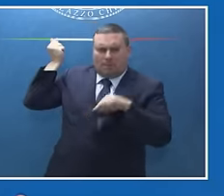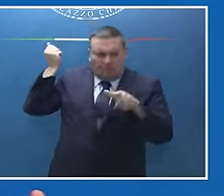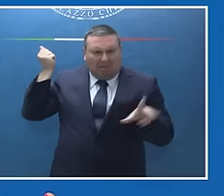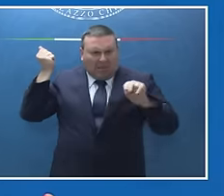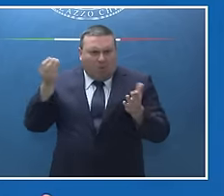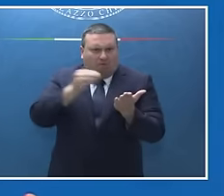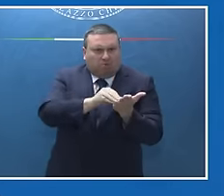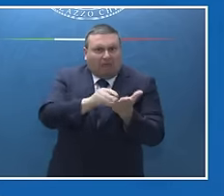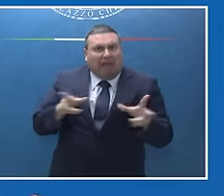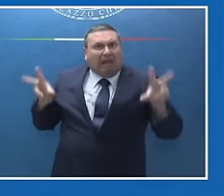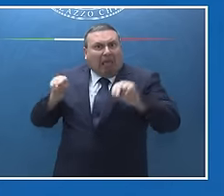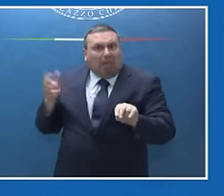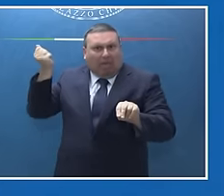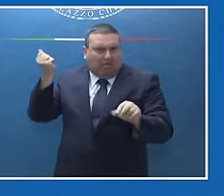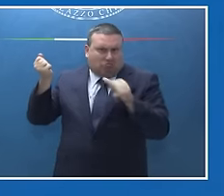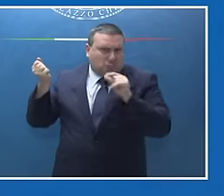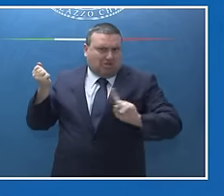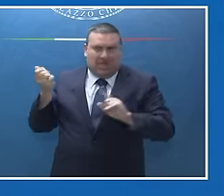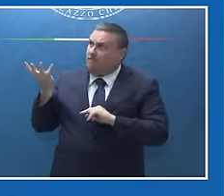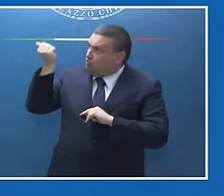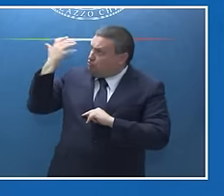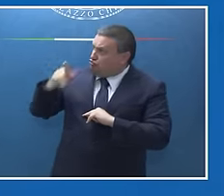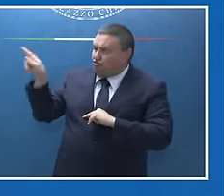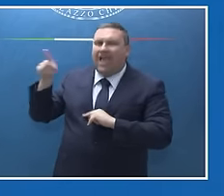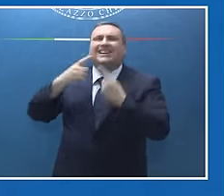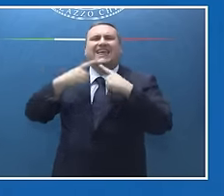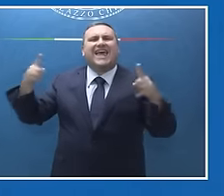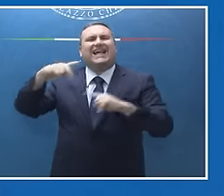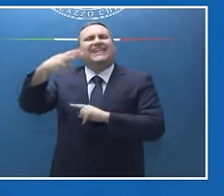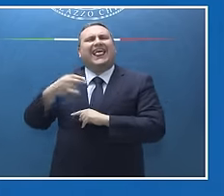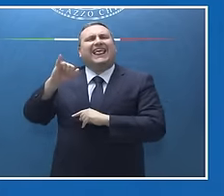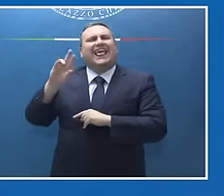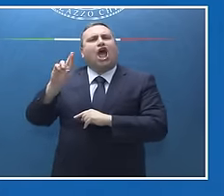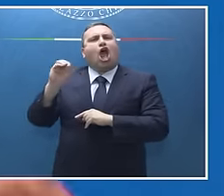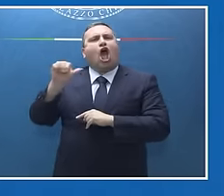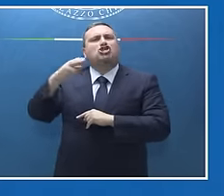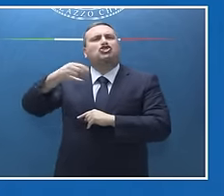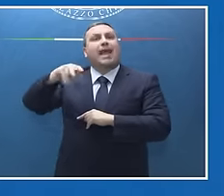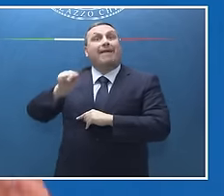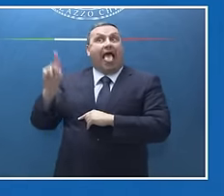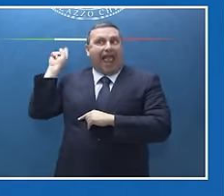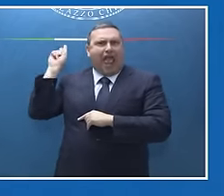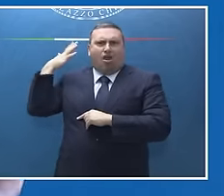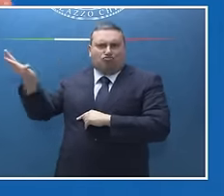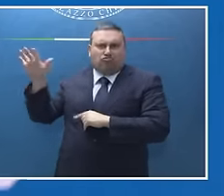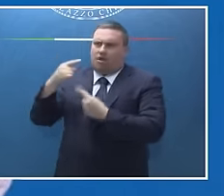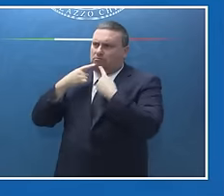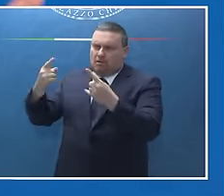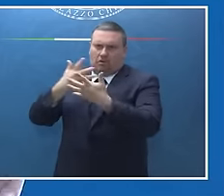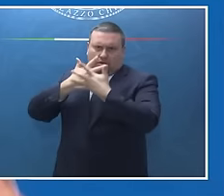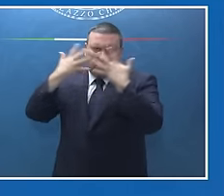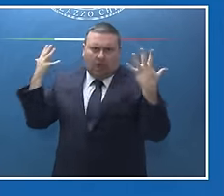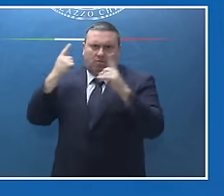pari pari. Noi abbiamo richiamato le dichiarazioni di Hiroshima, nelle dichiarazioni di Hiroshima era molto chiaro questo passaggio sulla